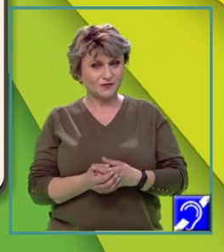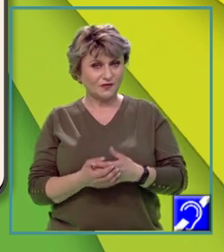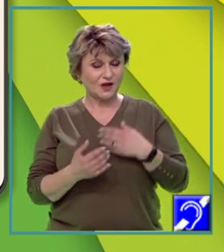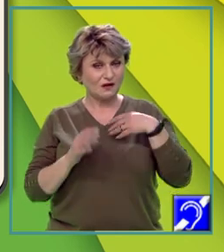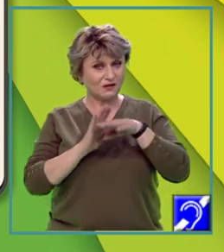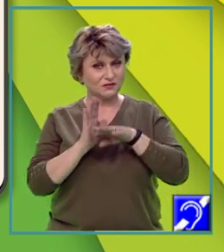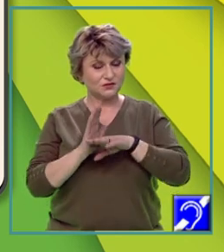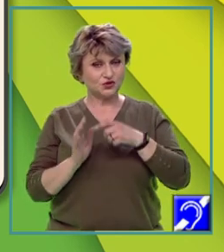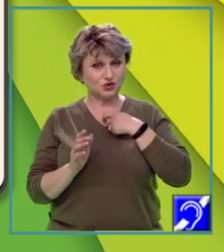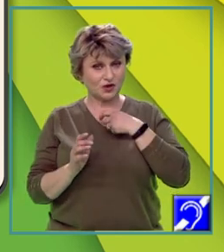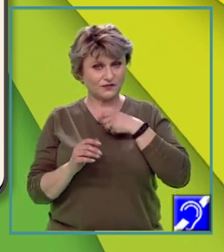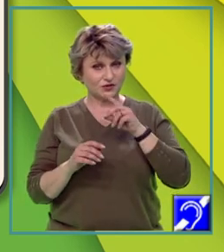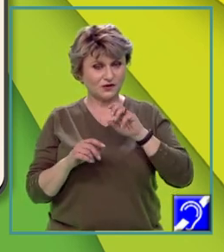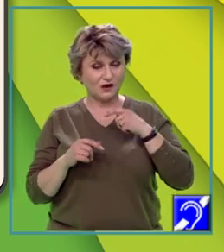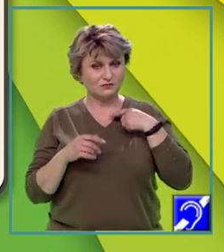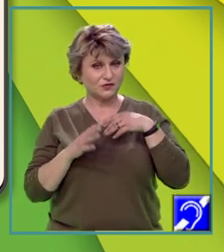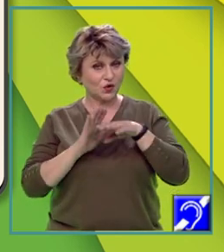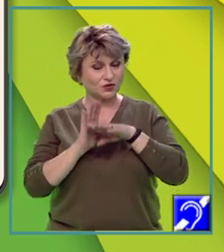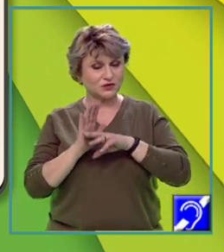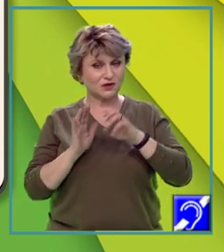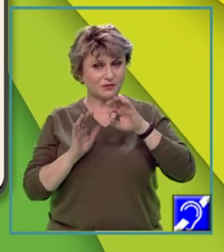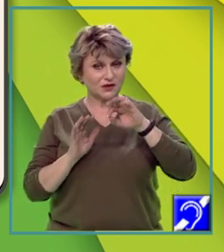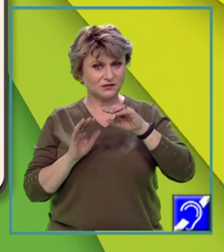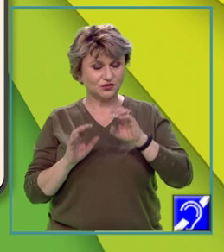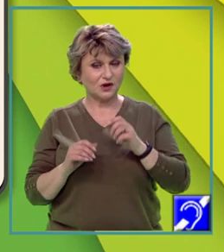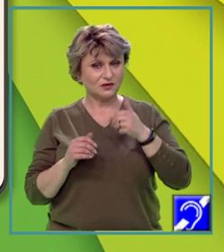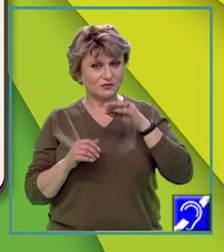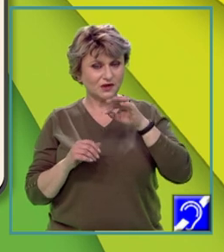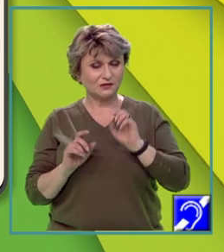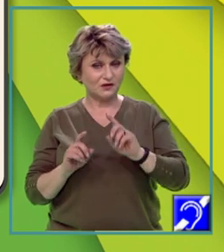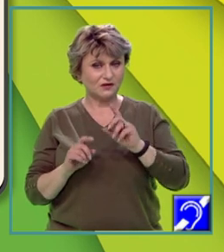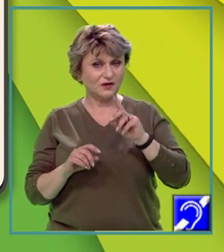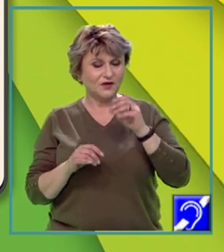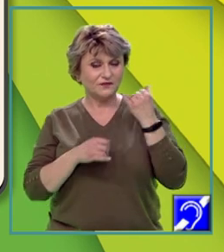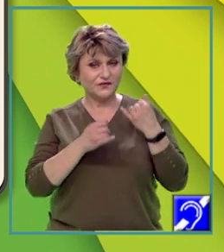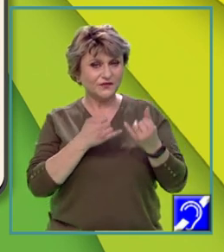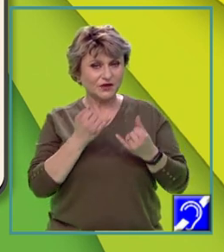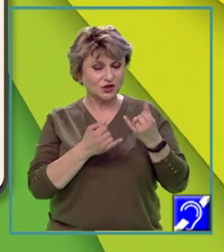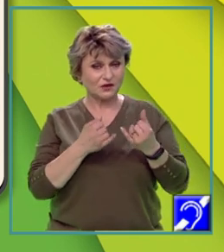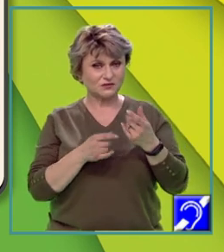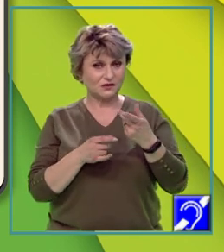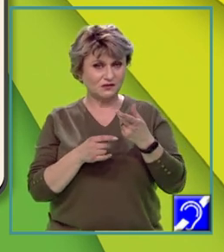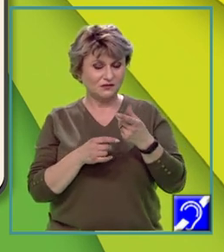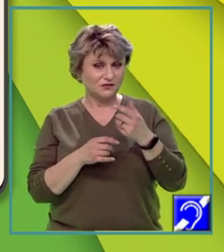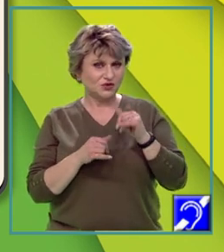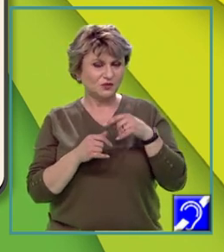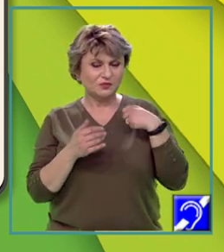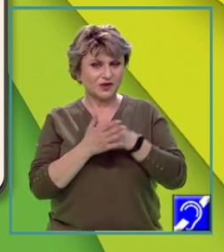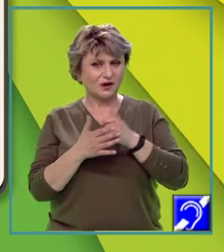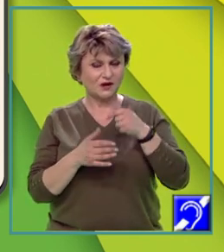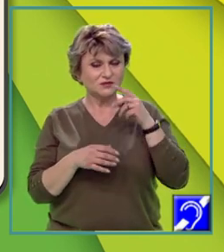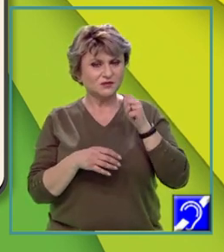caracteristici geografice de la condiții climatice, aspecte ale vegetației până la specificul